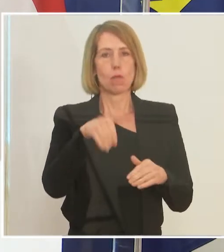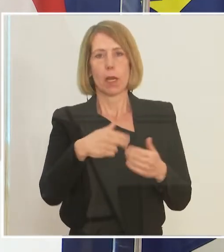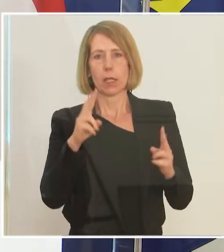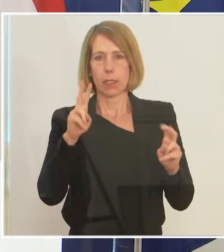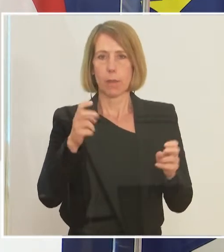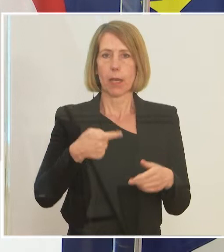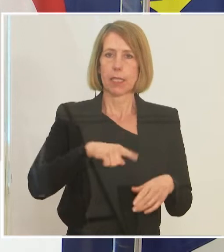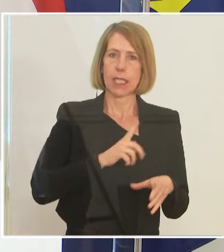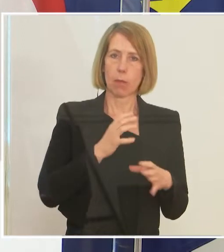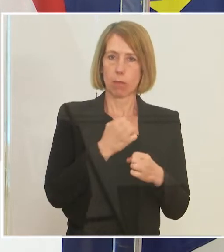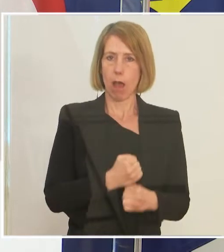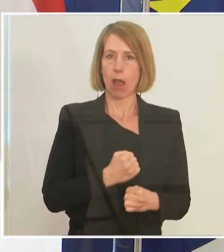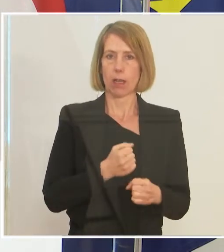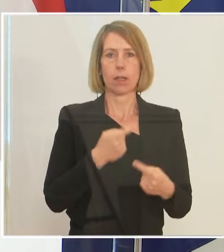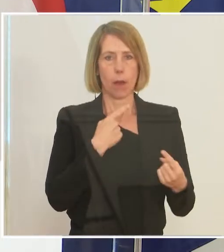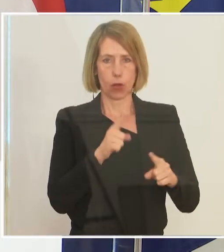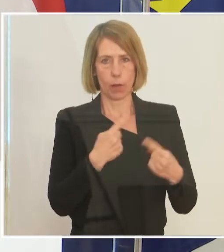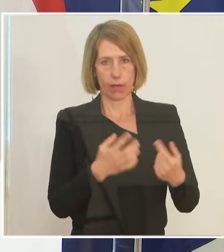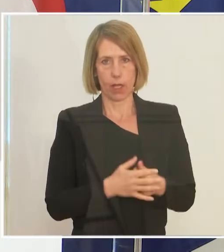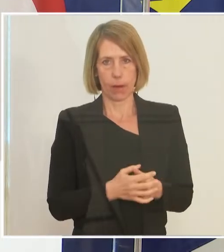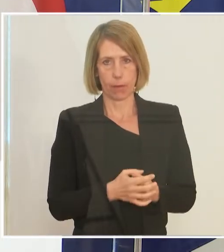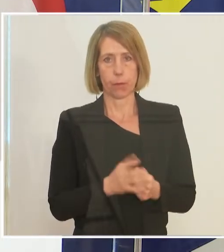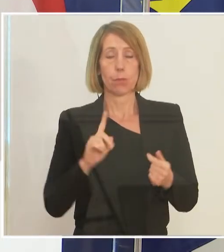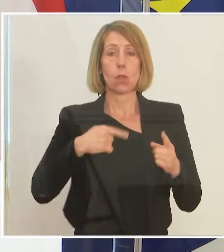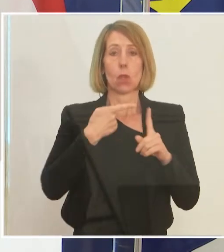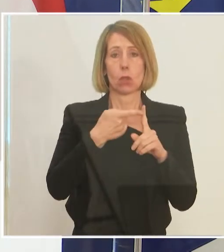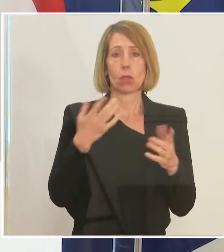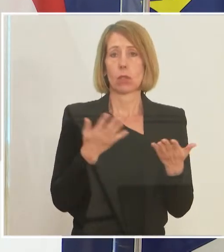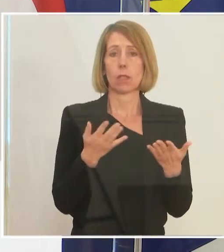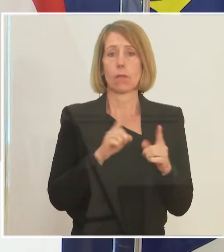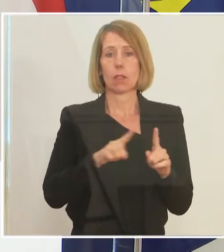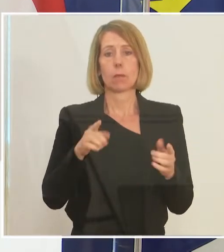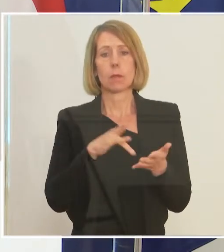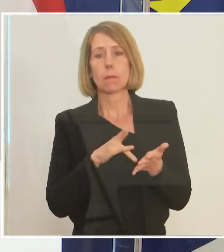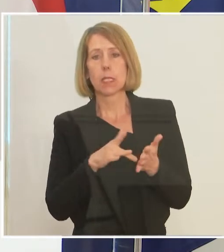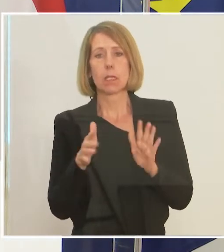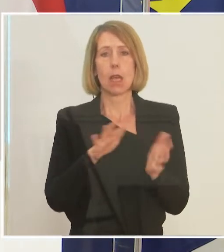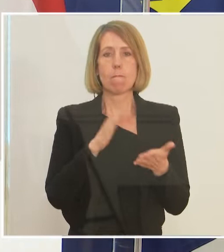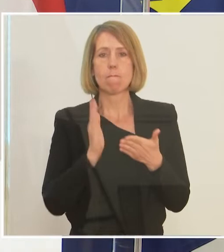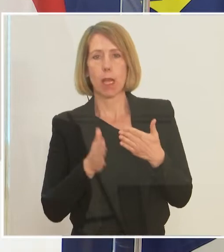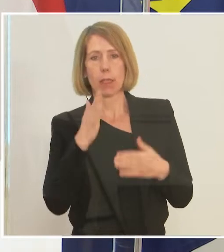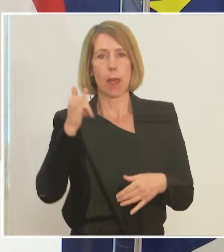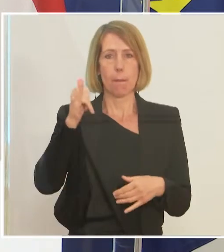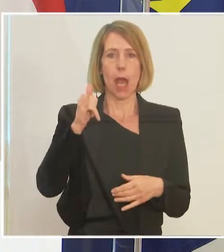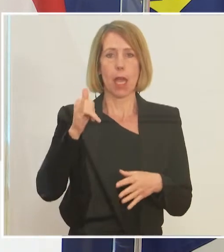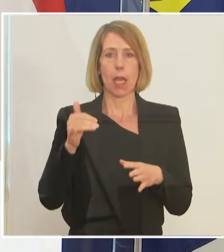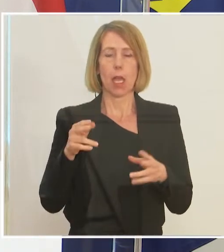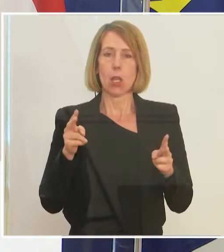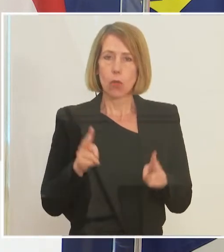in der Kurzarbeit. Unser Ziel ist es, bis Mitte, Ende Mai ein